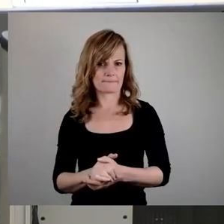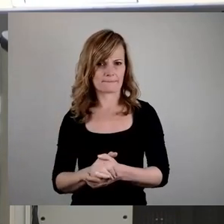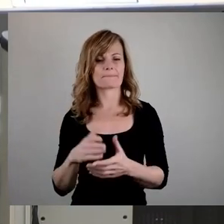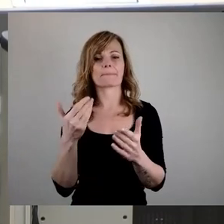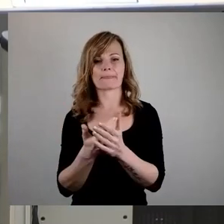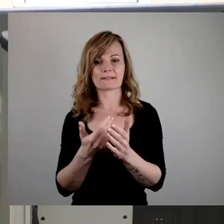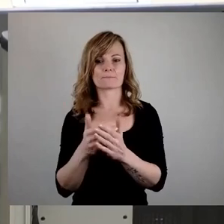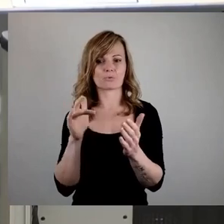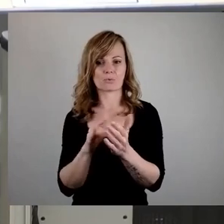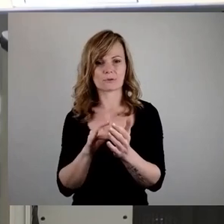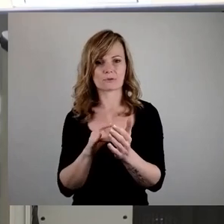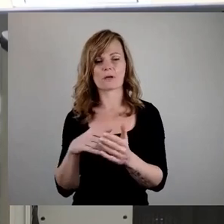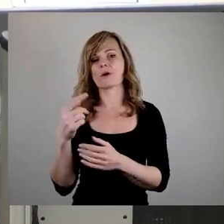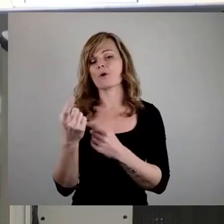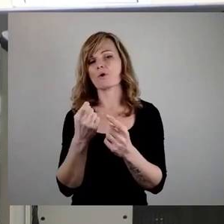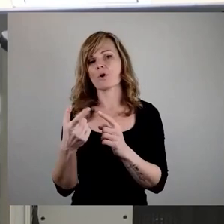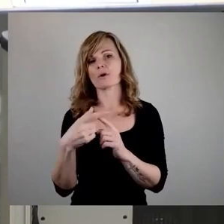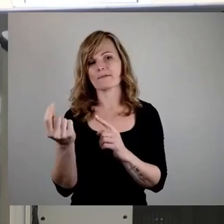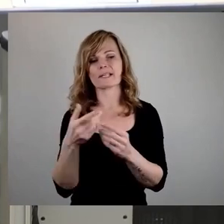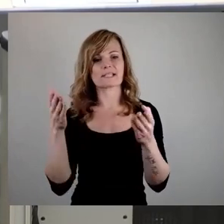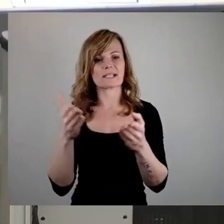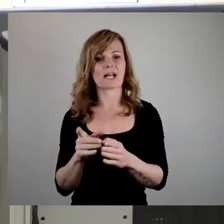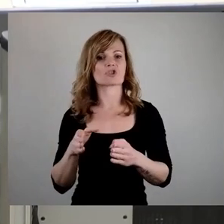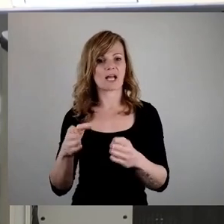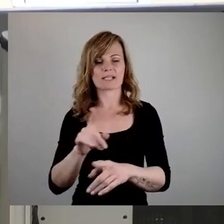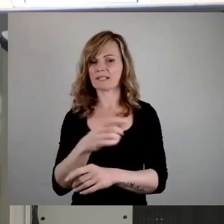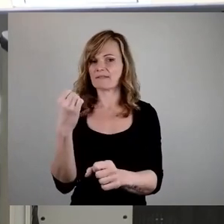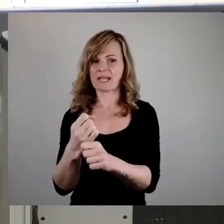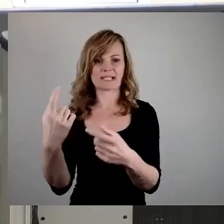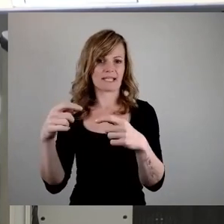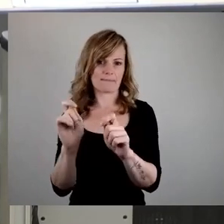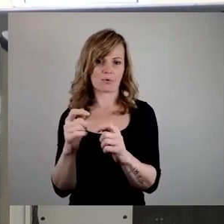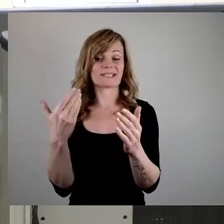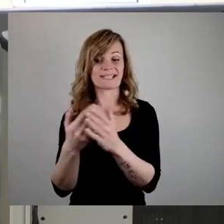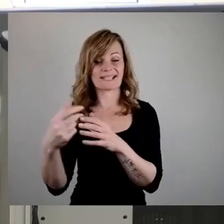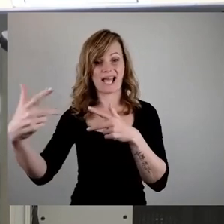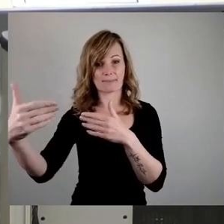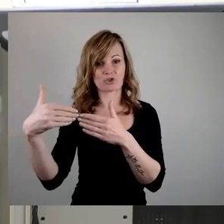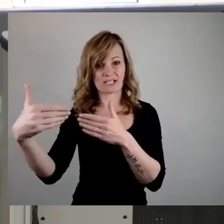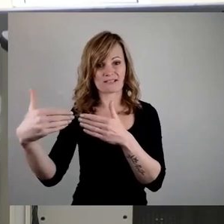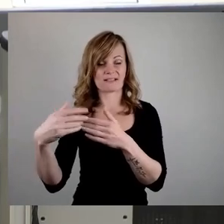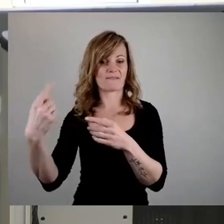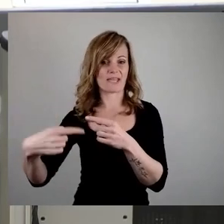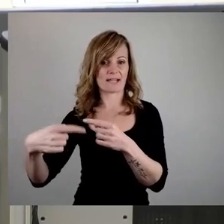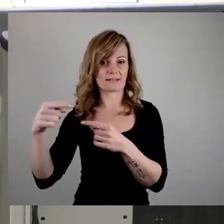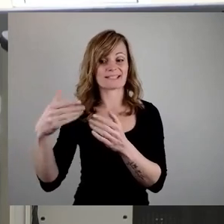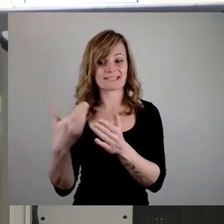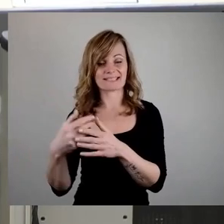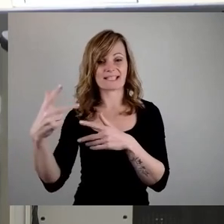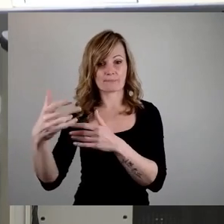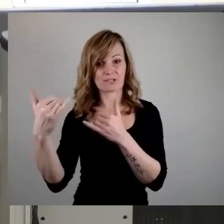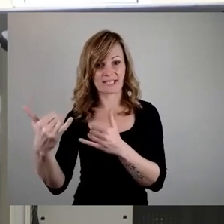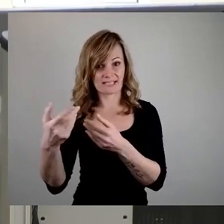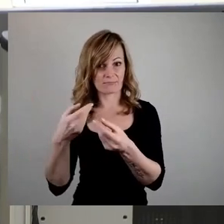Grund wurde die Lockwitz-Talstraße nicht fertig gebaut. Genau der Abschnitt fehlt. Und über den Abschnitt reden wir jetzt.